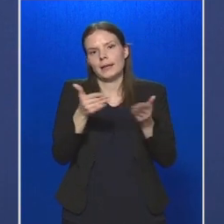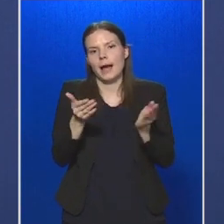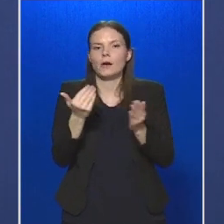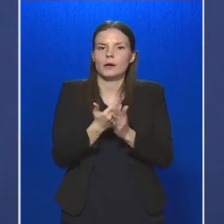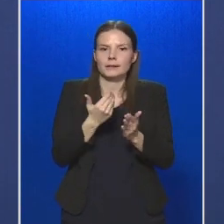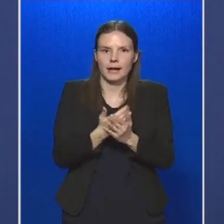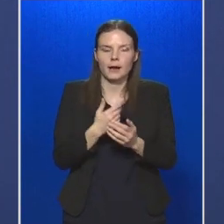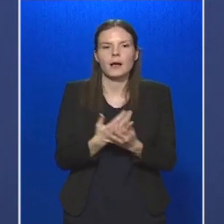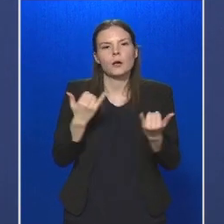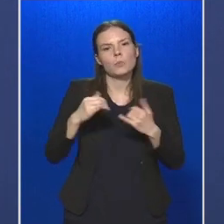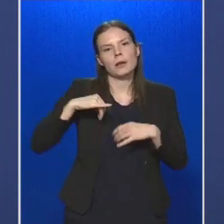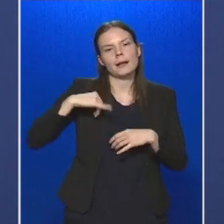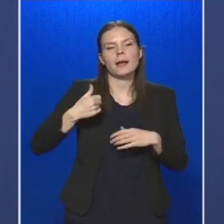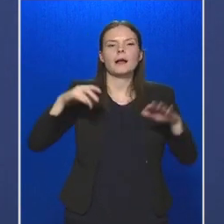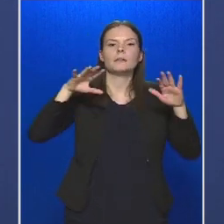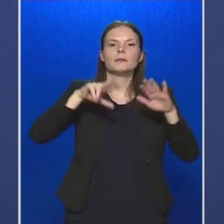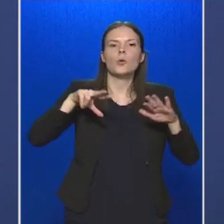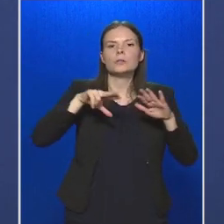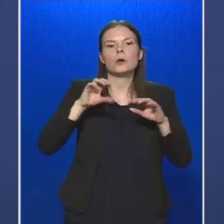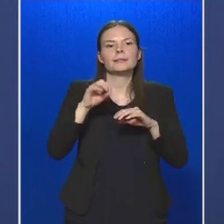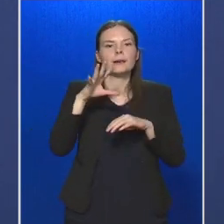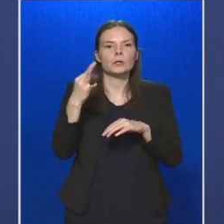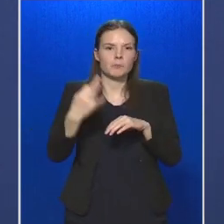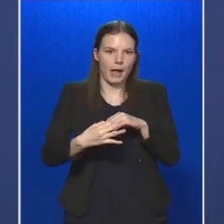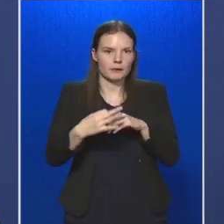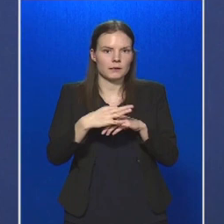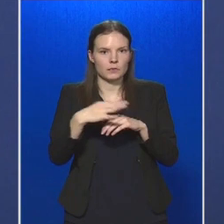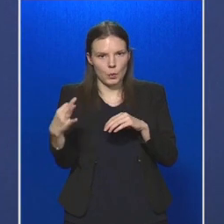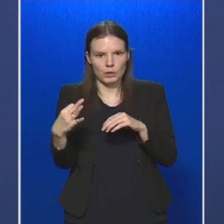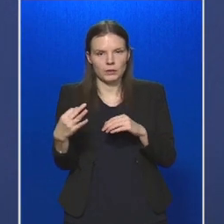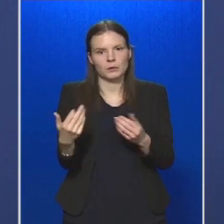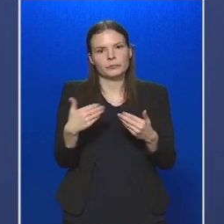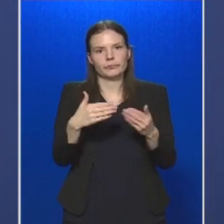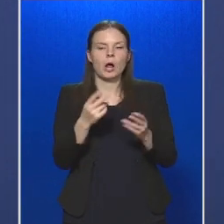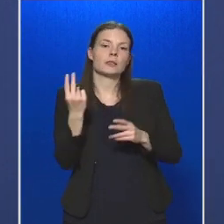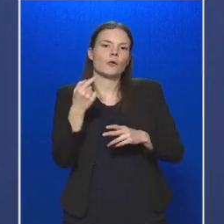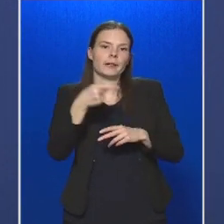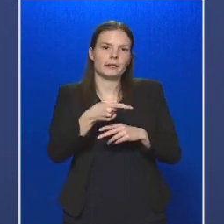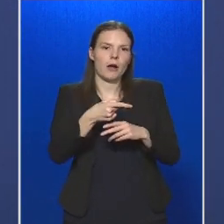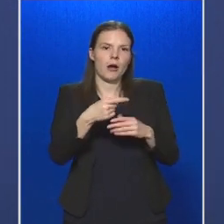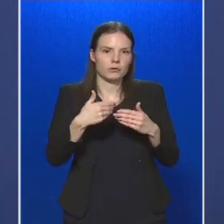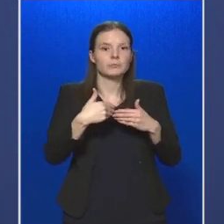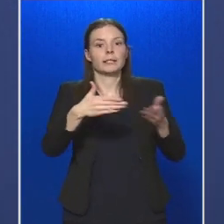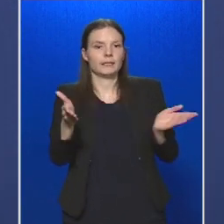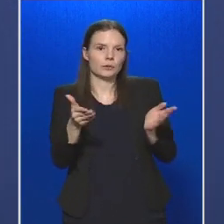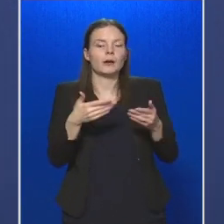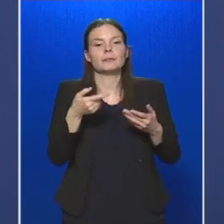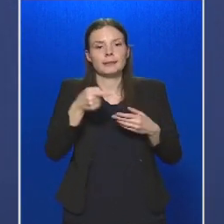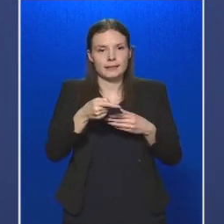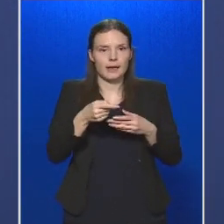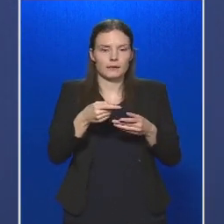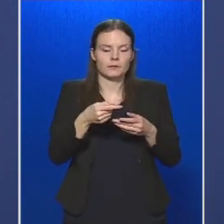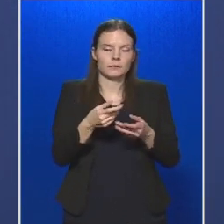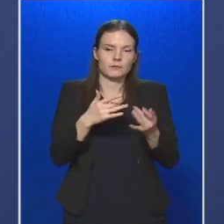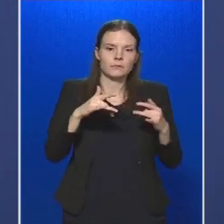reggel 8 óra 15 perc kora Szlovén fél eltávolította a betonelemeket, így a továbbiakban ezen a határátkörülhelyen a